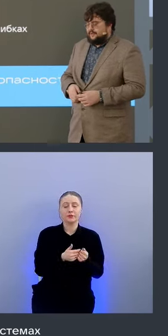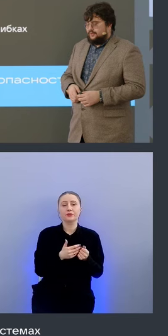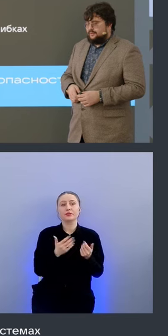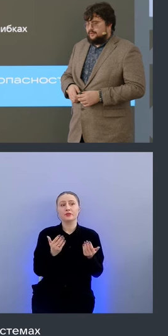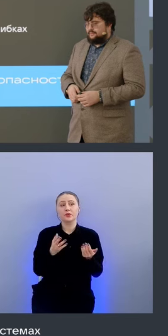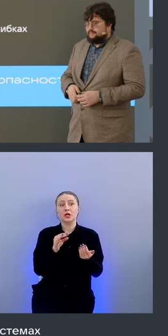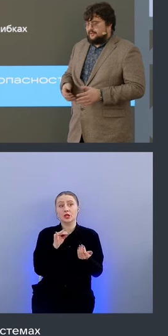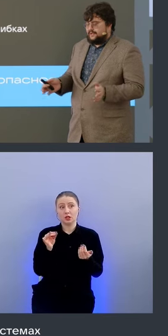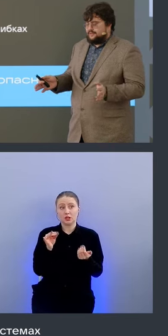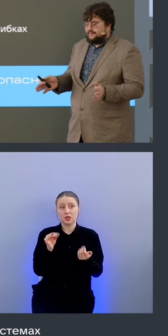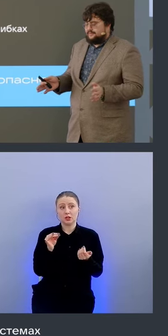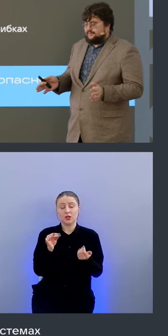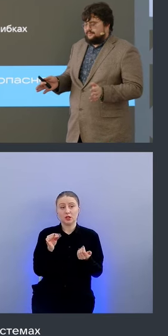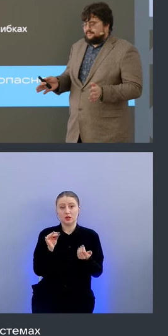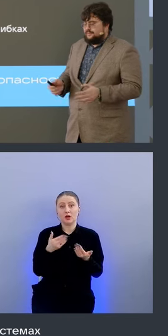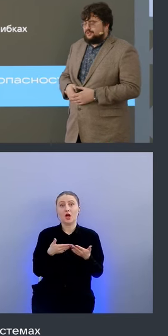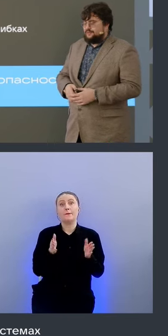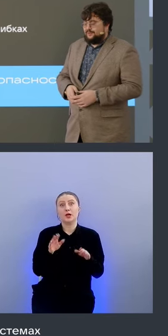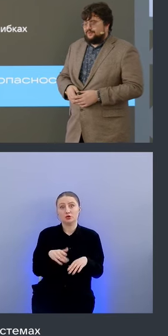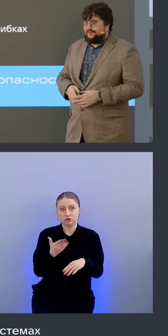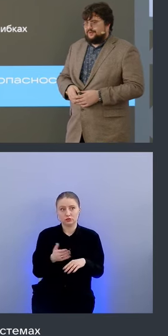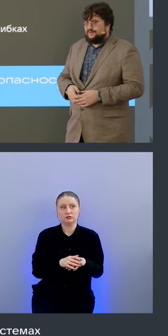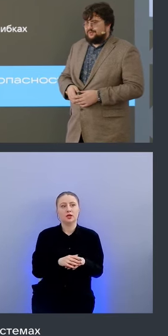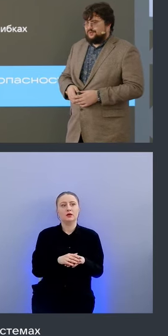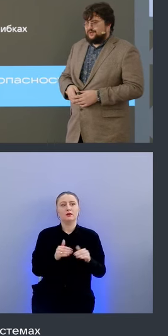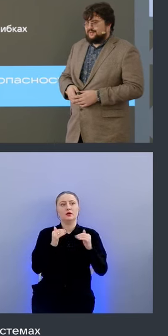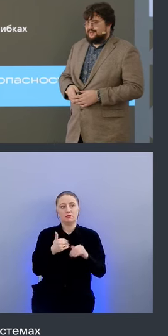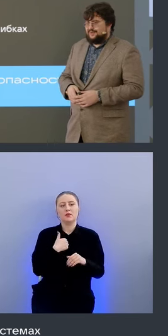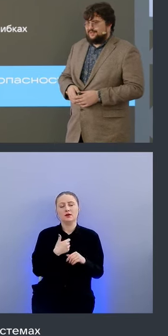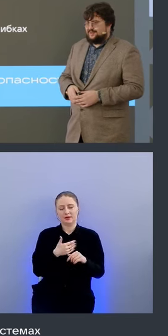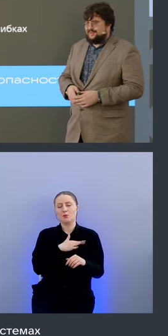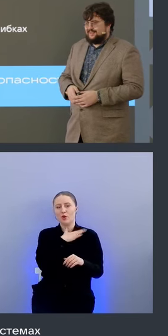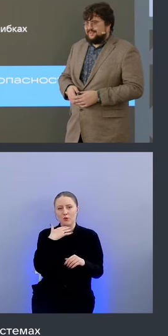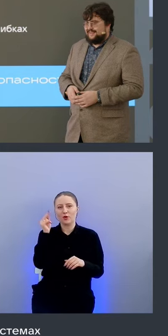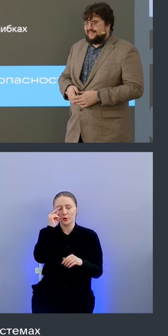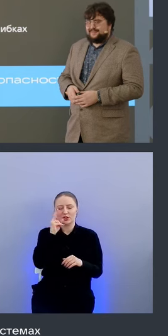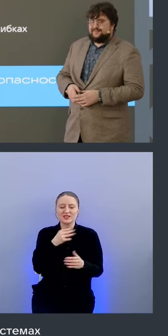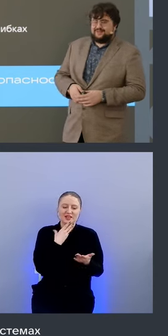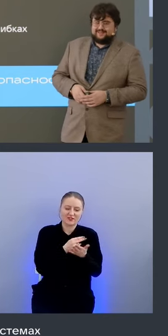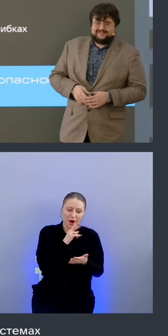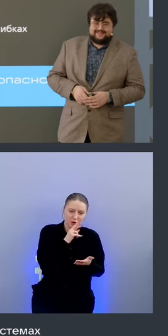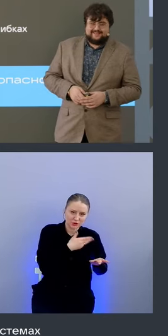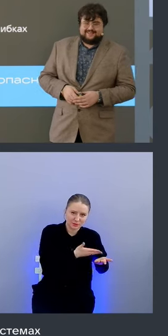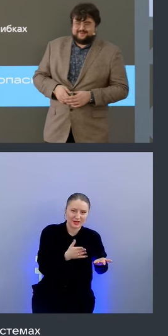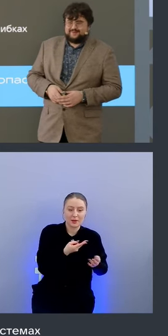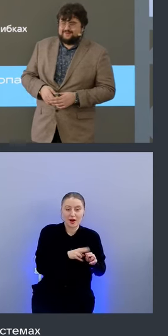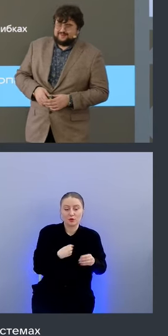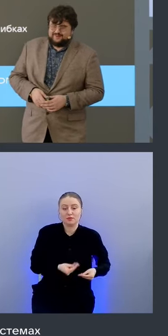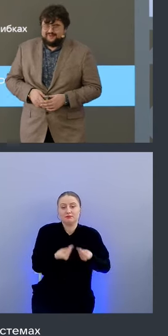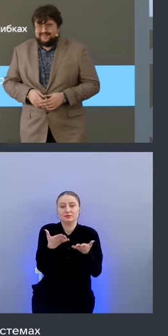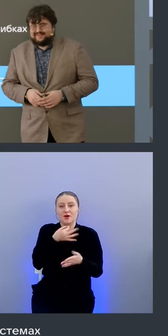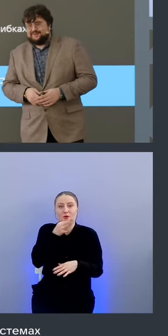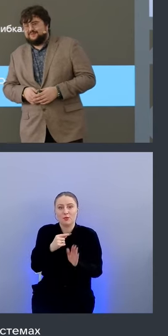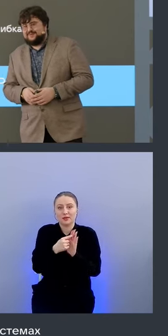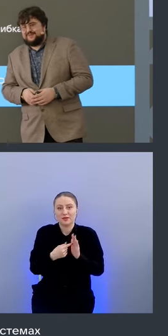ну и опять же очень очень много чему научились на своих ошибках и пришли рассказать это теперь вам